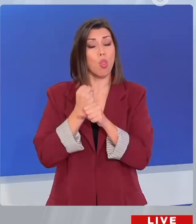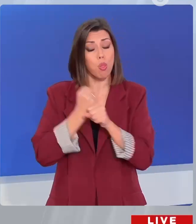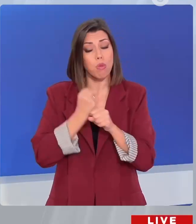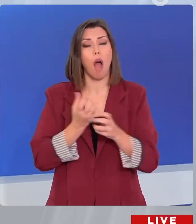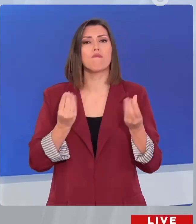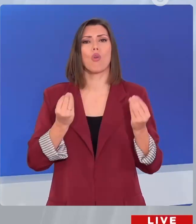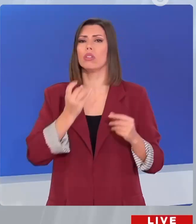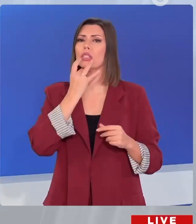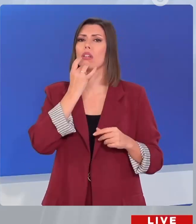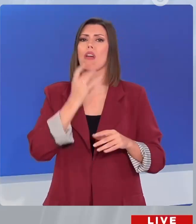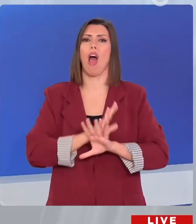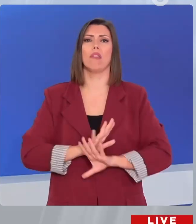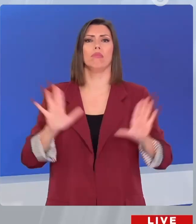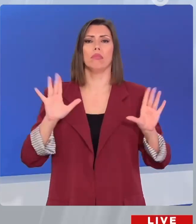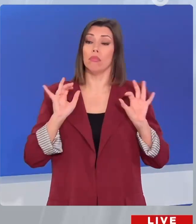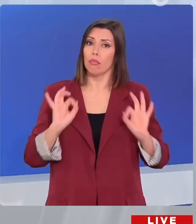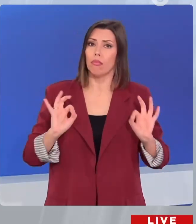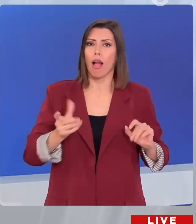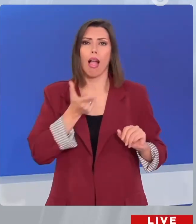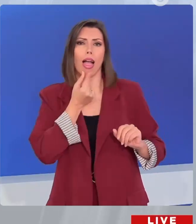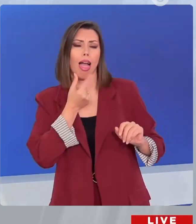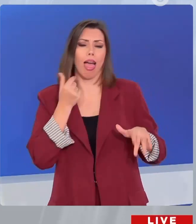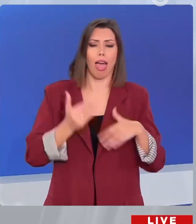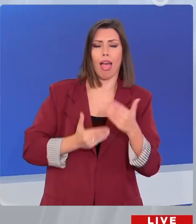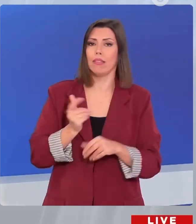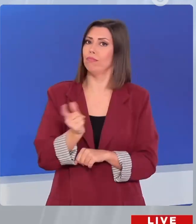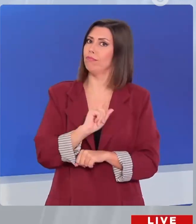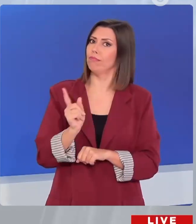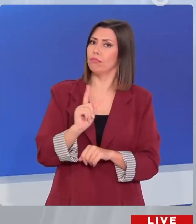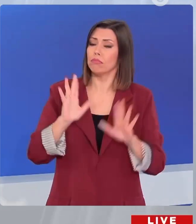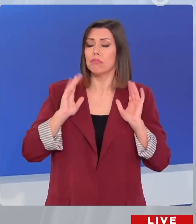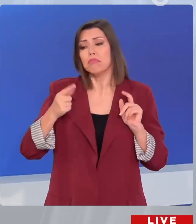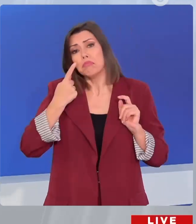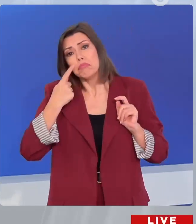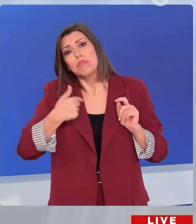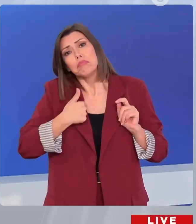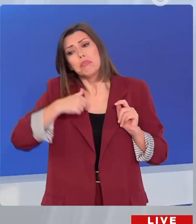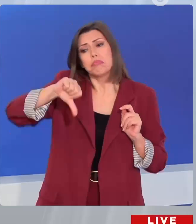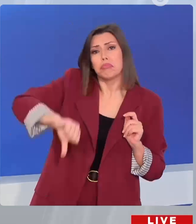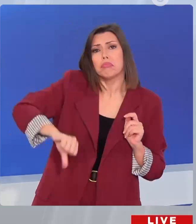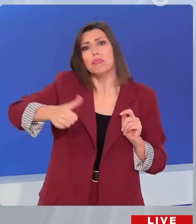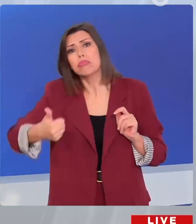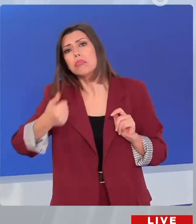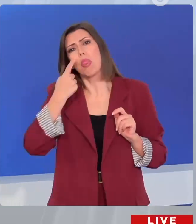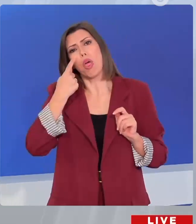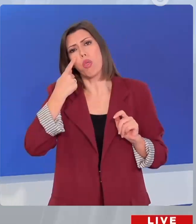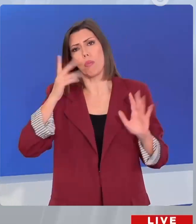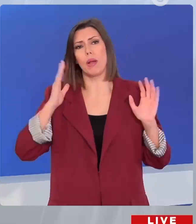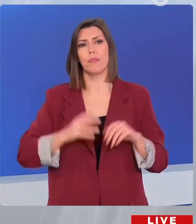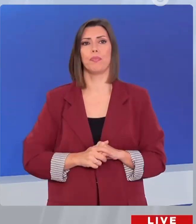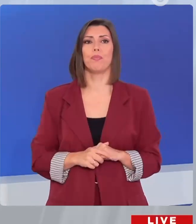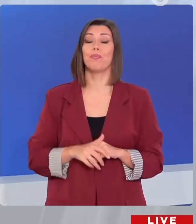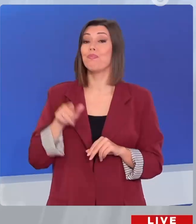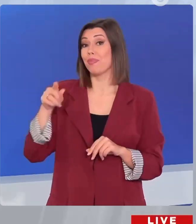ξέρω ότι δεν είναι εύκολη δουλειά. Από εκεί και πέρα, αν είμαι καλός ή όχι, θα δούμε. Ένας μεγάλος